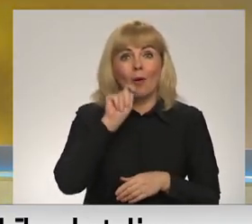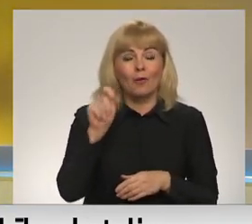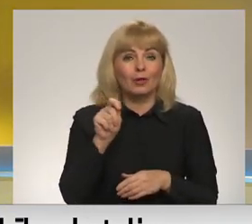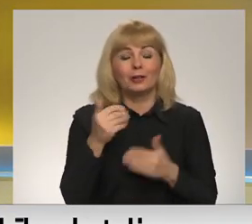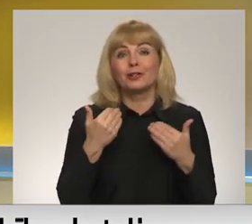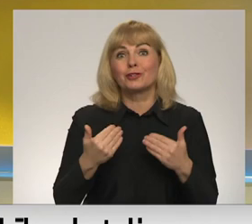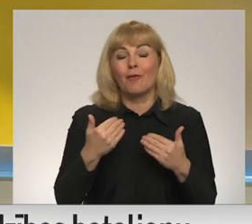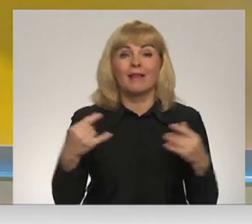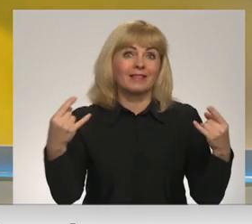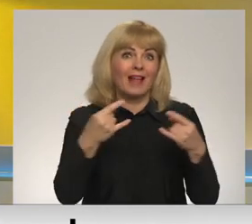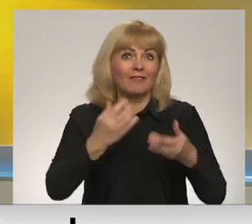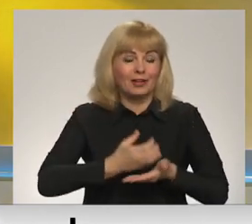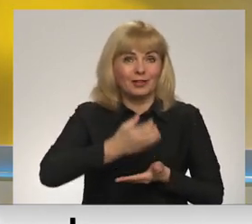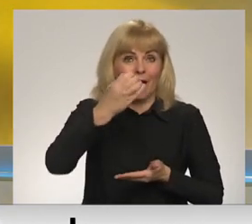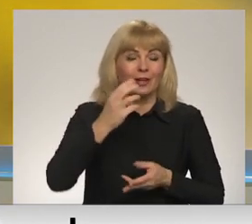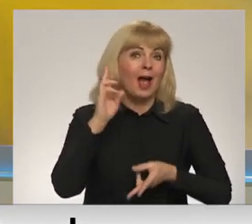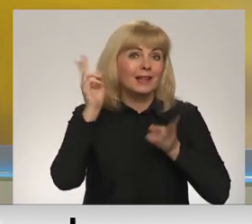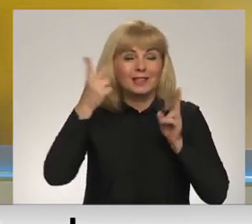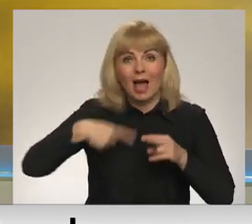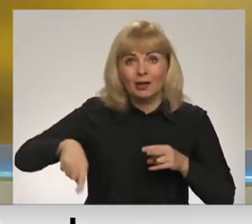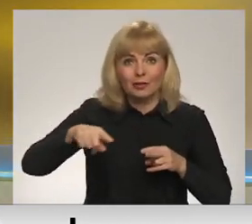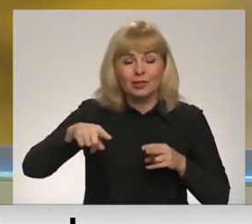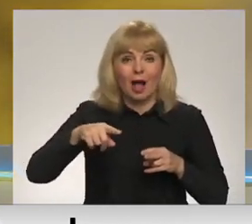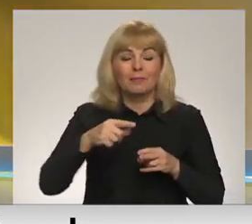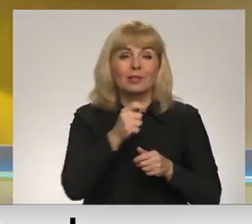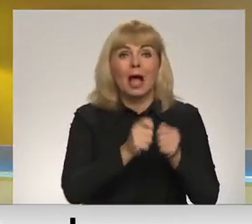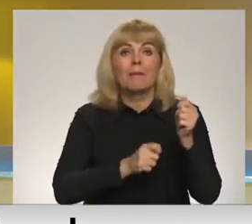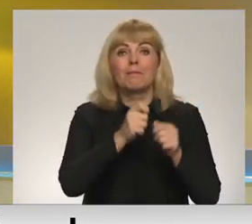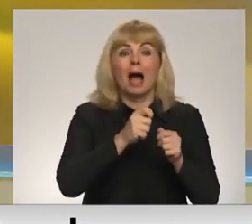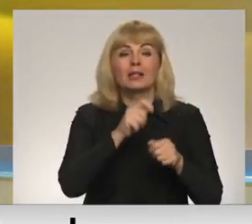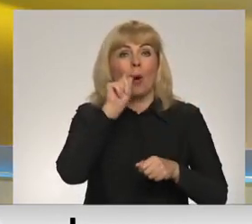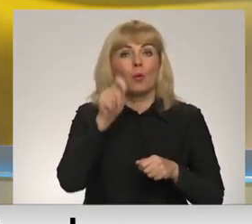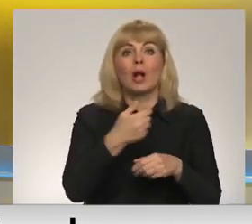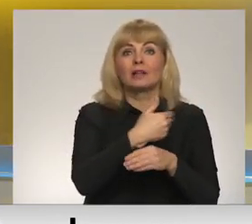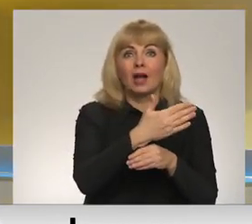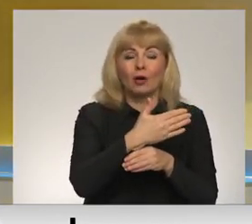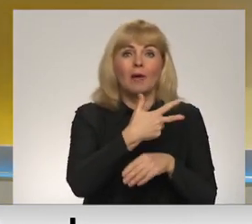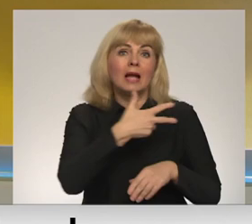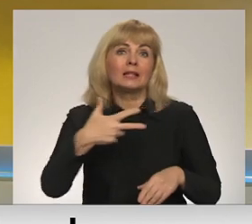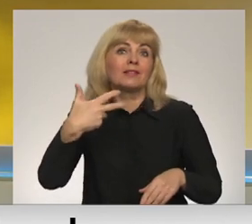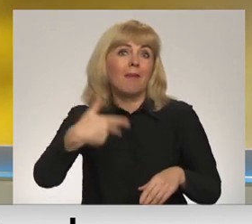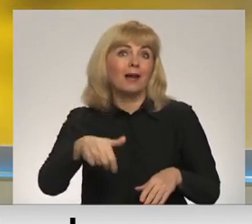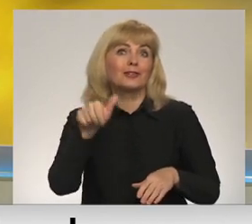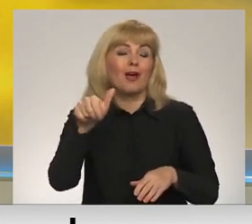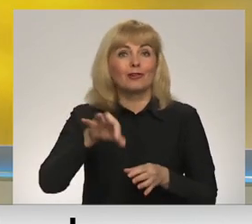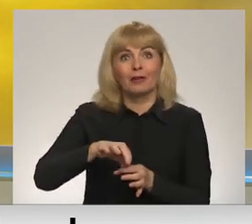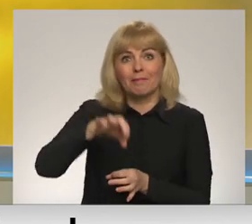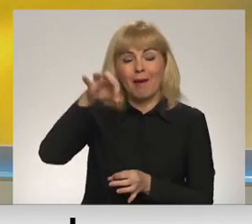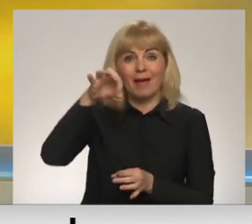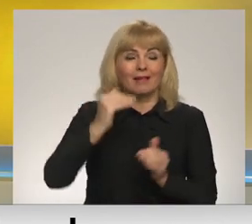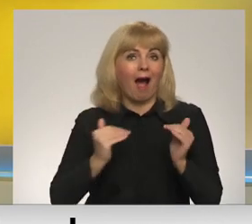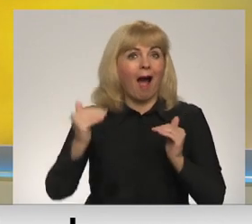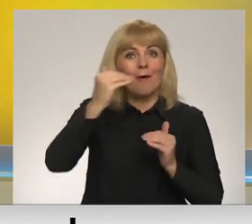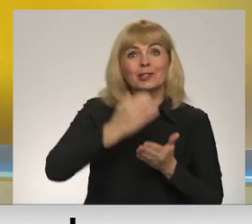virs televīzijas torņa zaķu salā pacēlts Ukrainas karogs. Karogu 386 metru augstajā